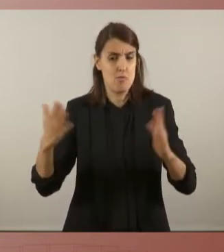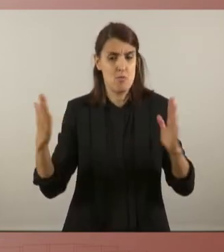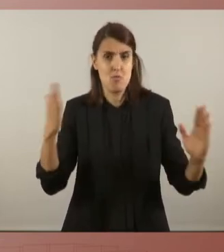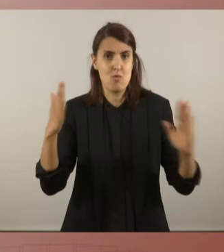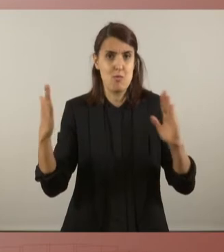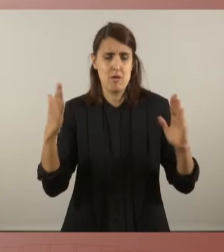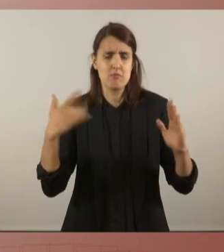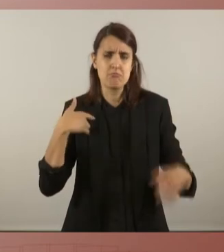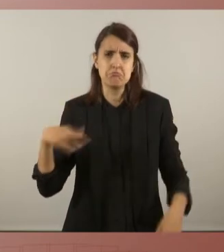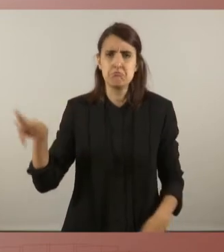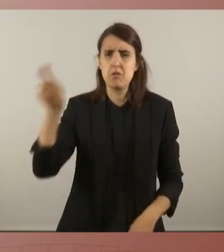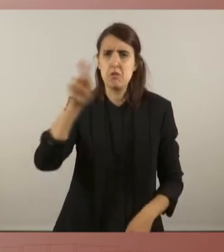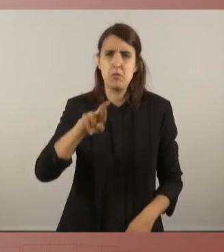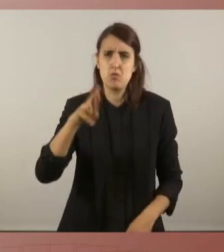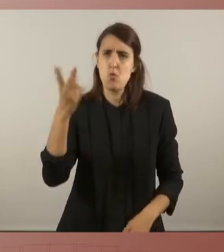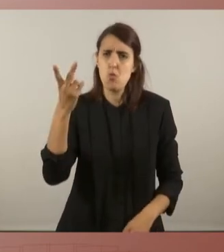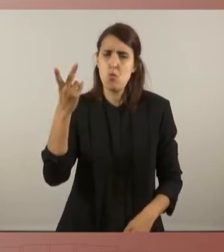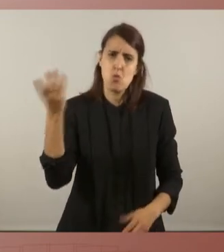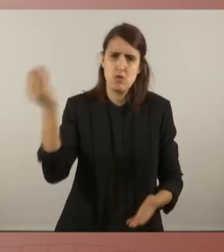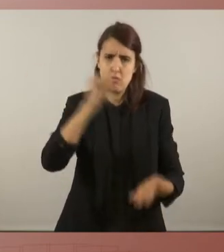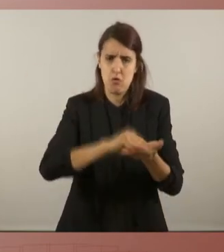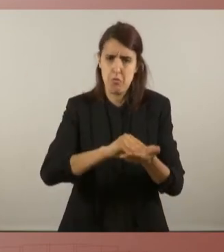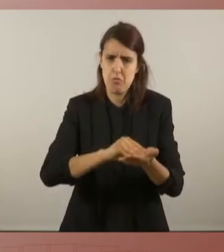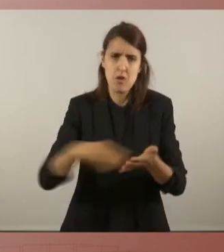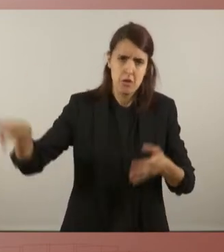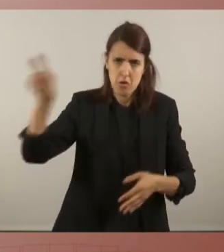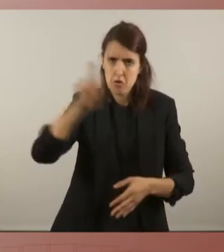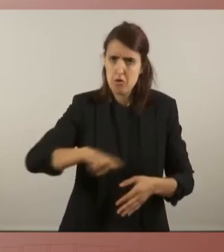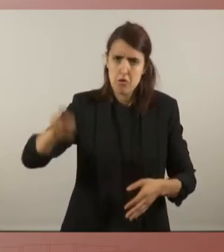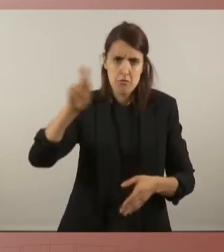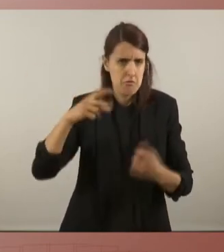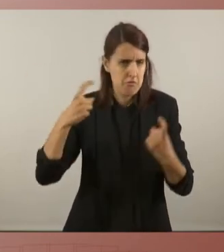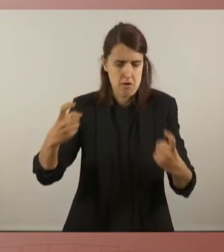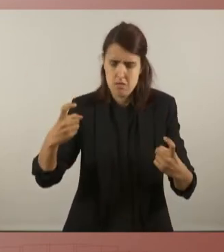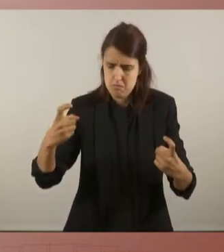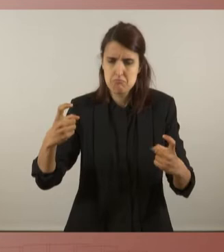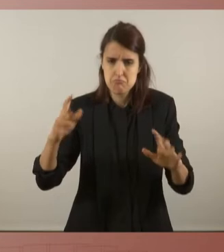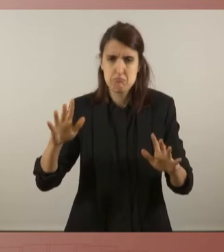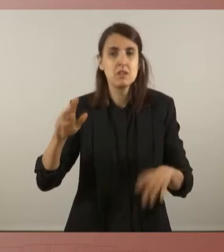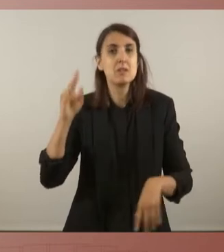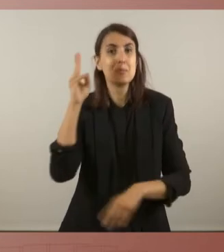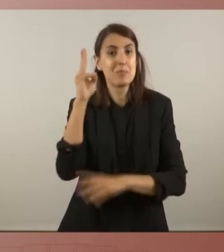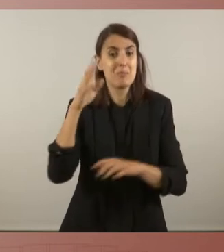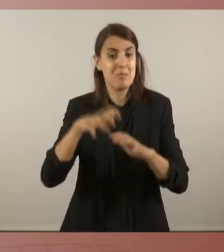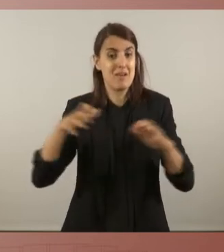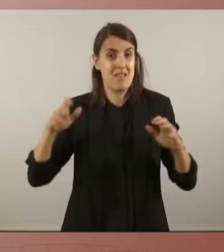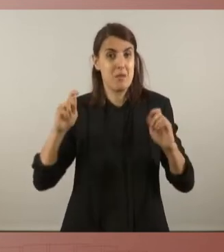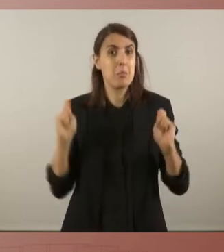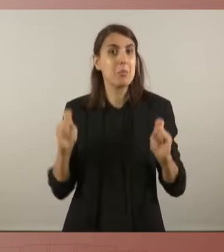reiterar-ho una vegada més, i tantes com calgui. No podem celebrar aquest ple d'investidura